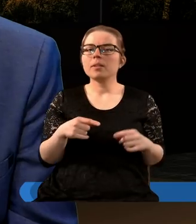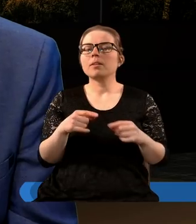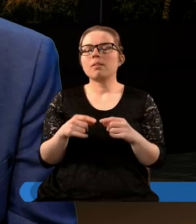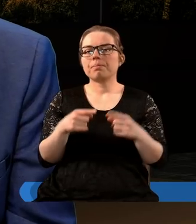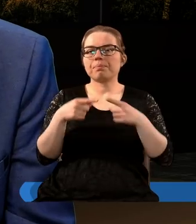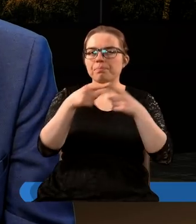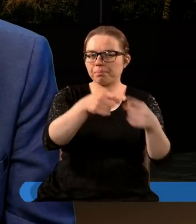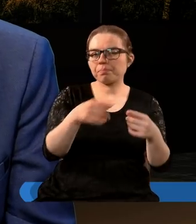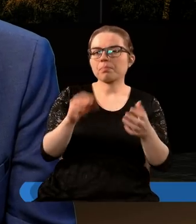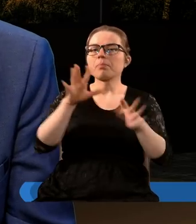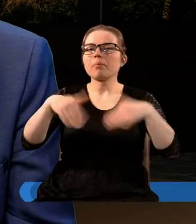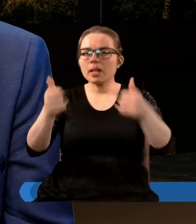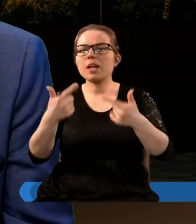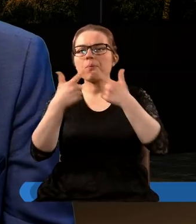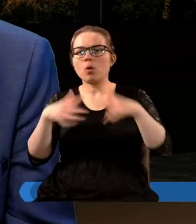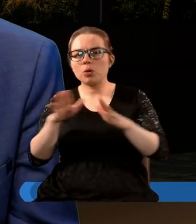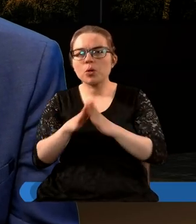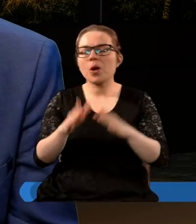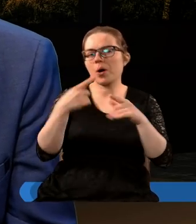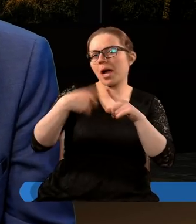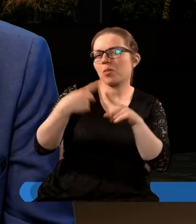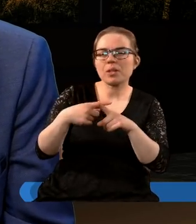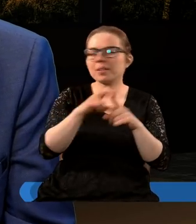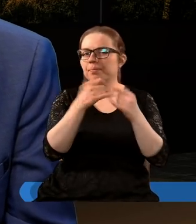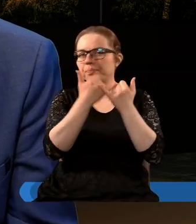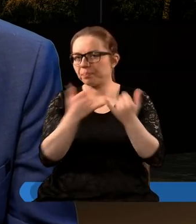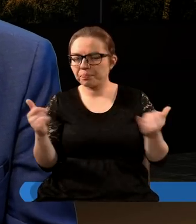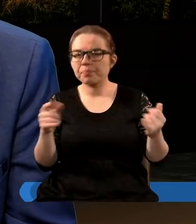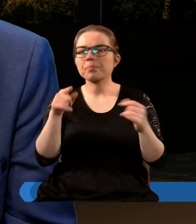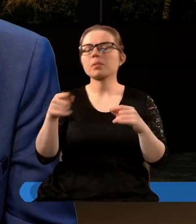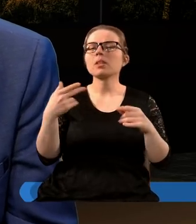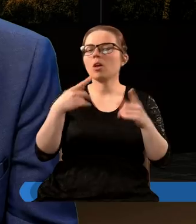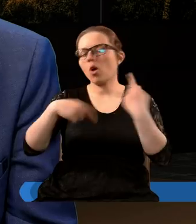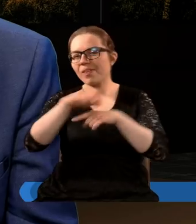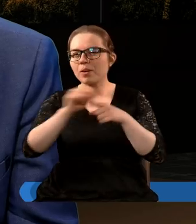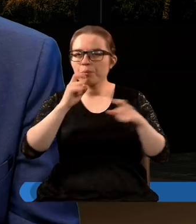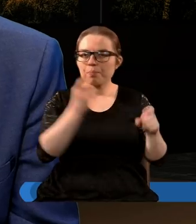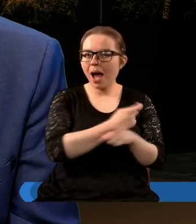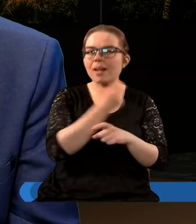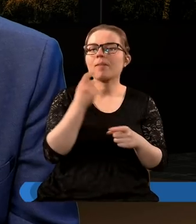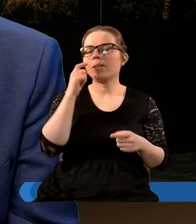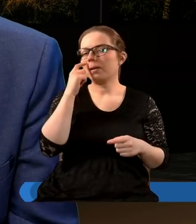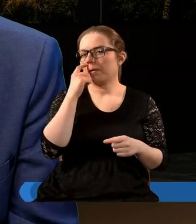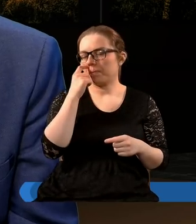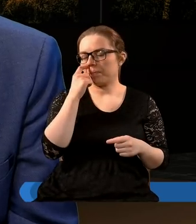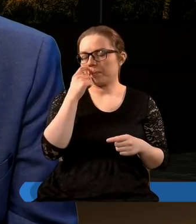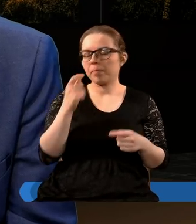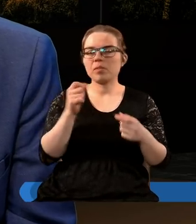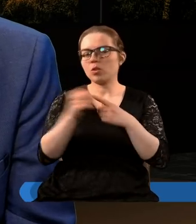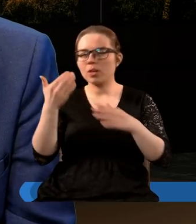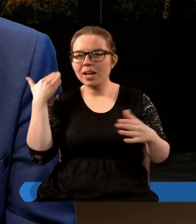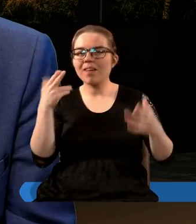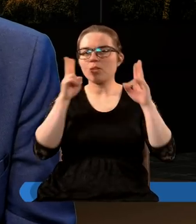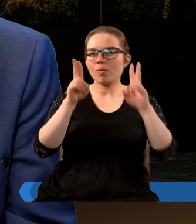kierowanych względem kościoła na przykład katolickiego gdy one się nagle odwracają i państwa które były do